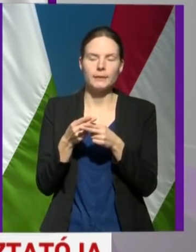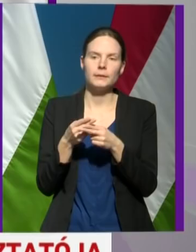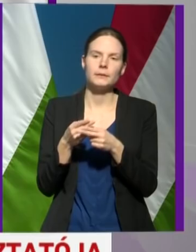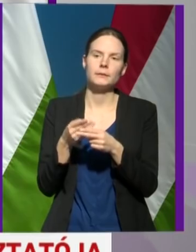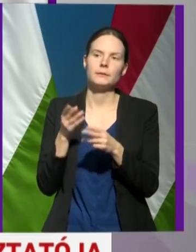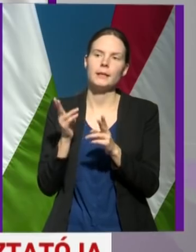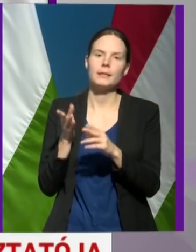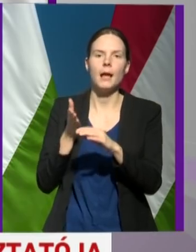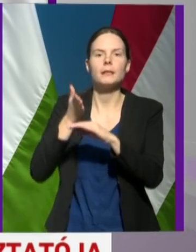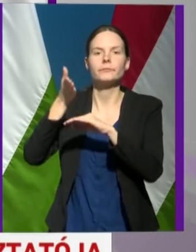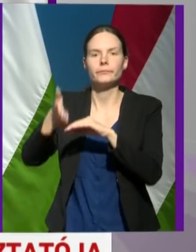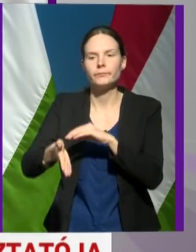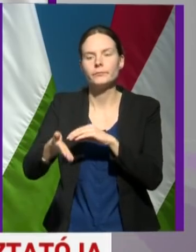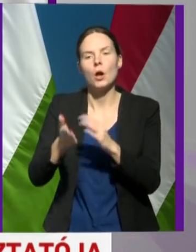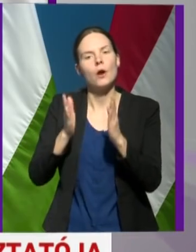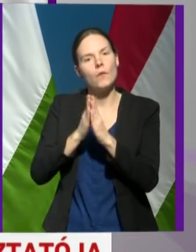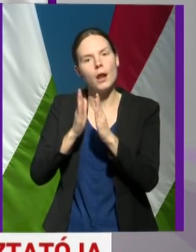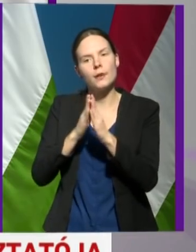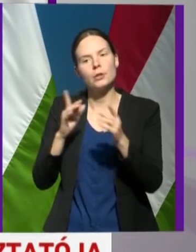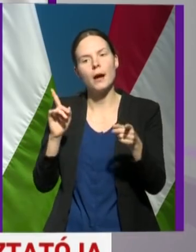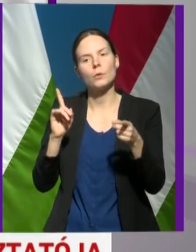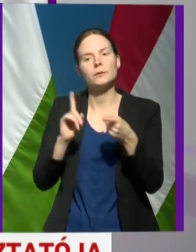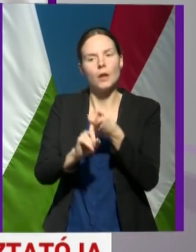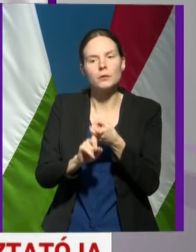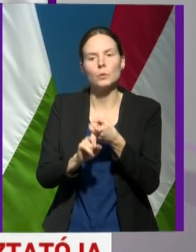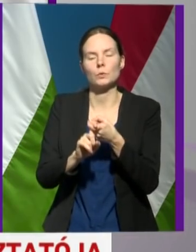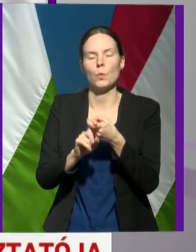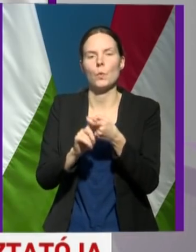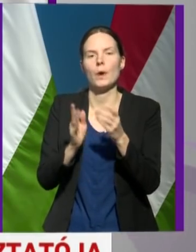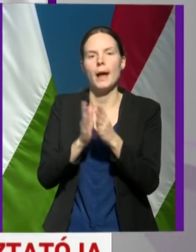meggyőződésének megfelelő egyházi személy.